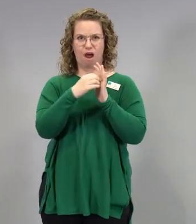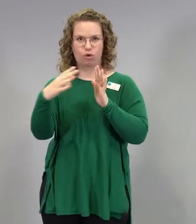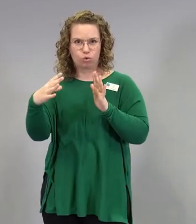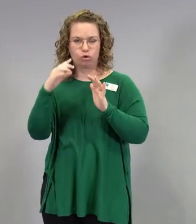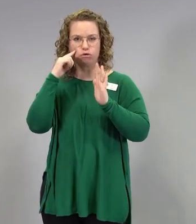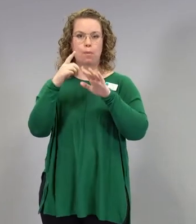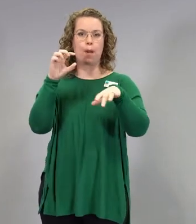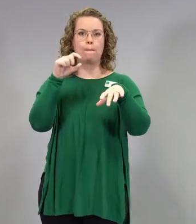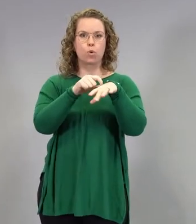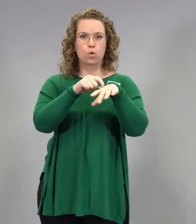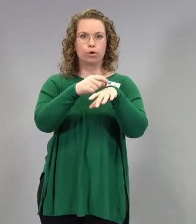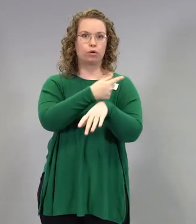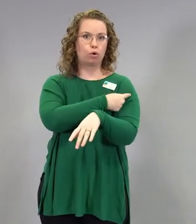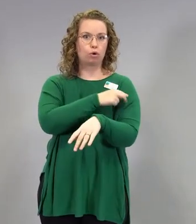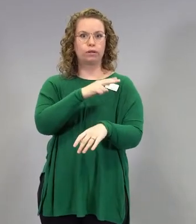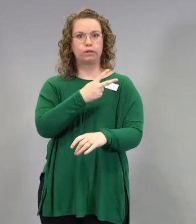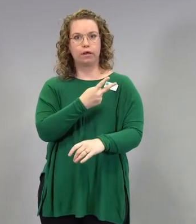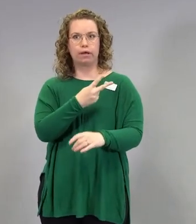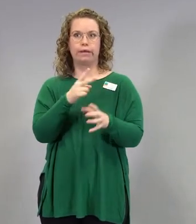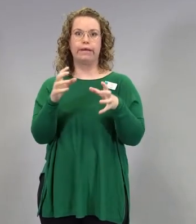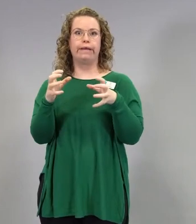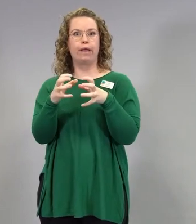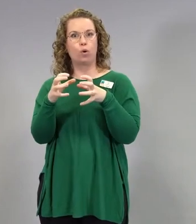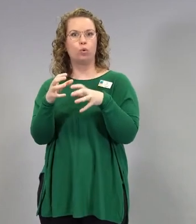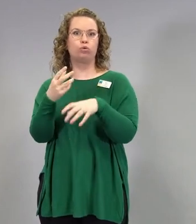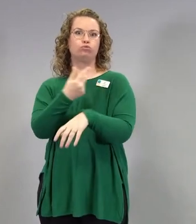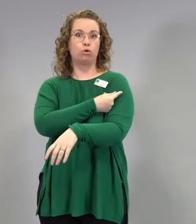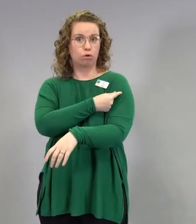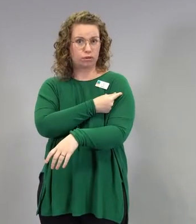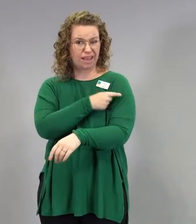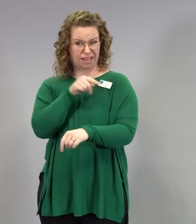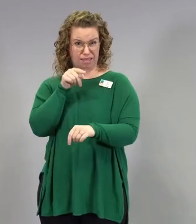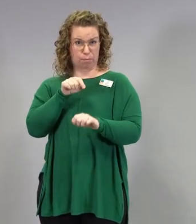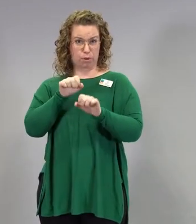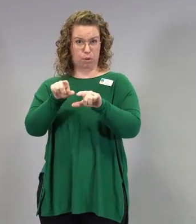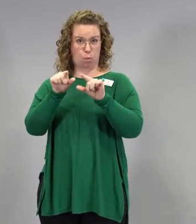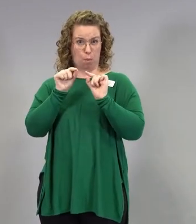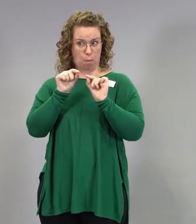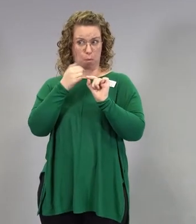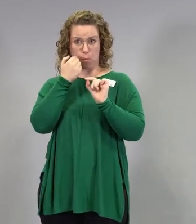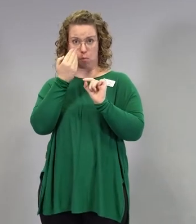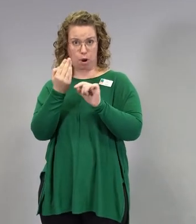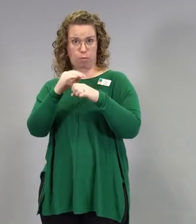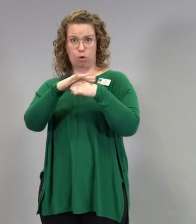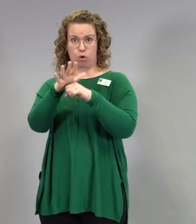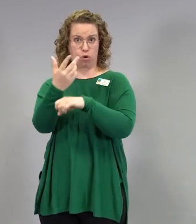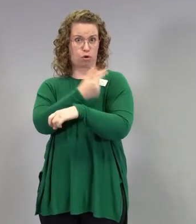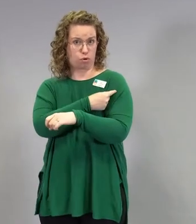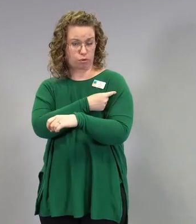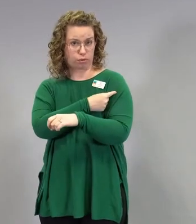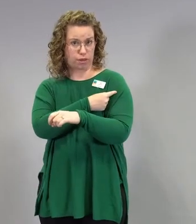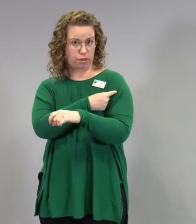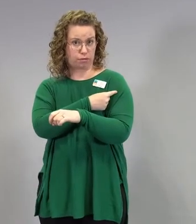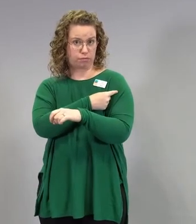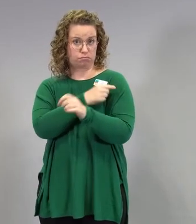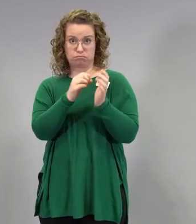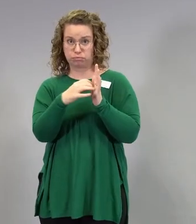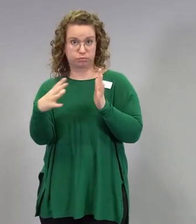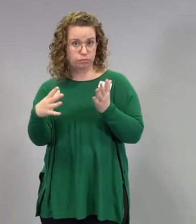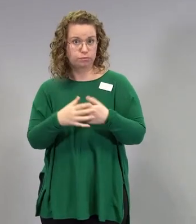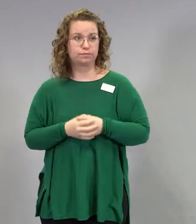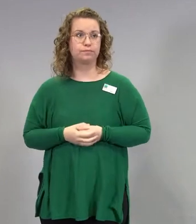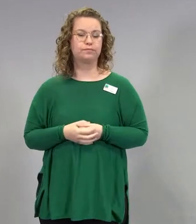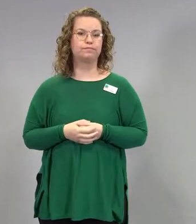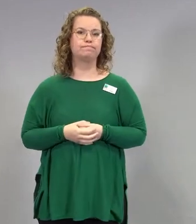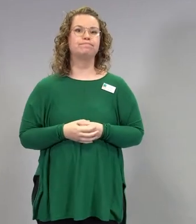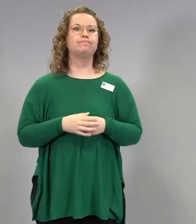niin pitääkö se huomioida jotenkin koronarokotteiden ottamisessa? Yleisesti rokotteet,